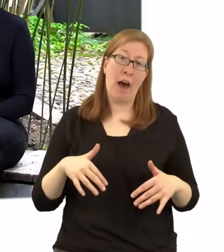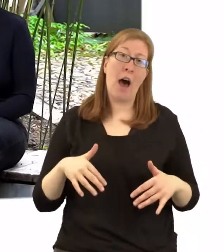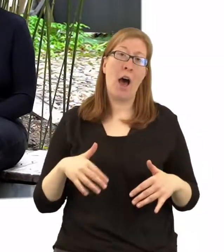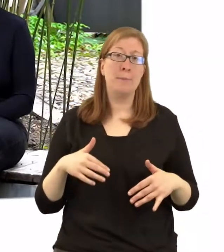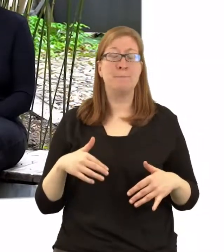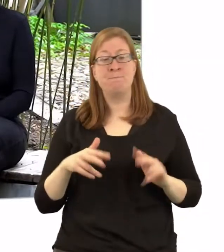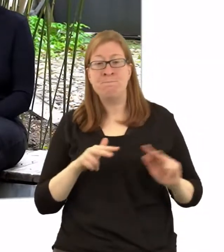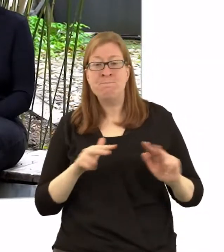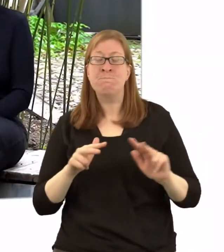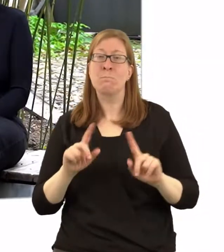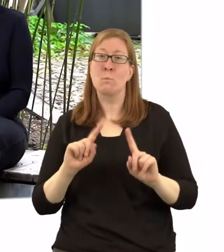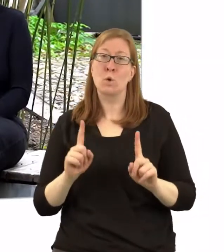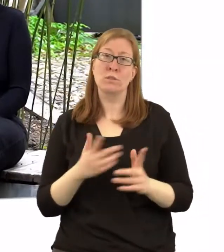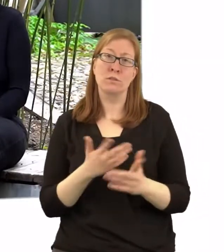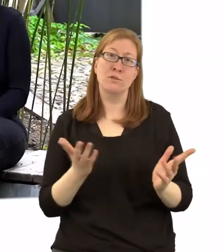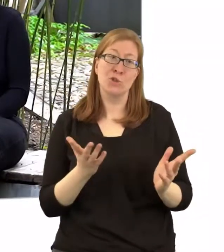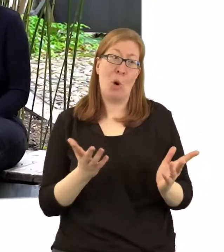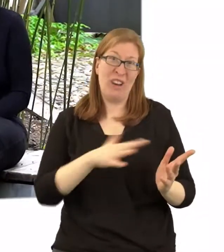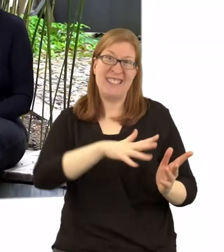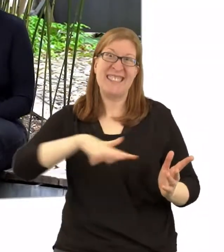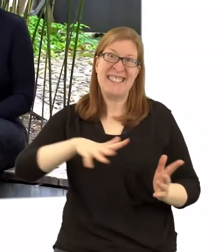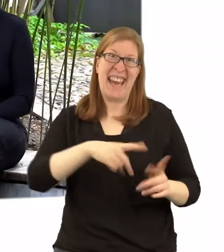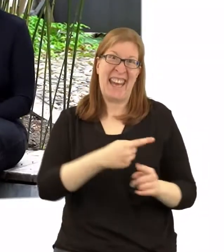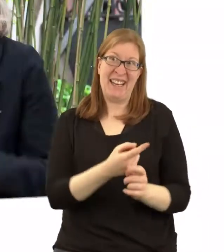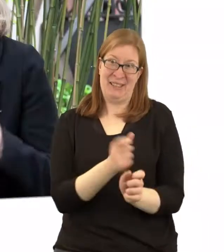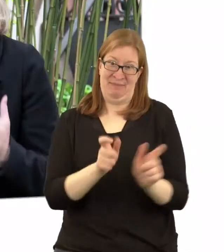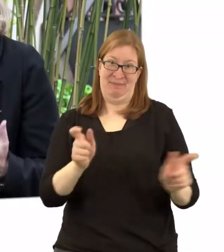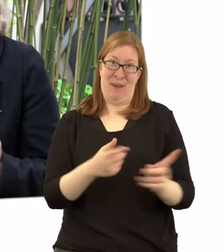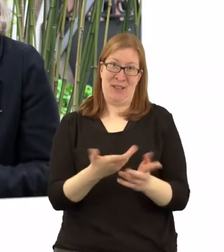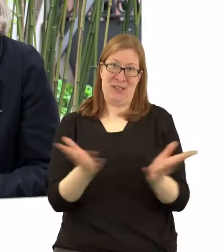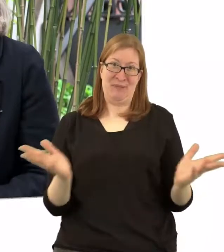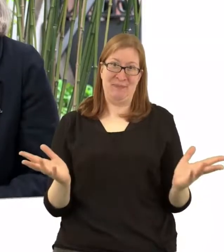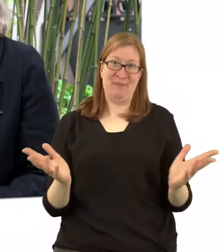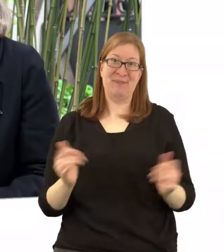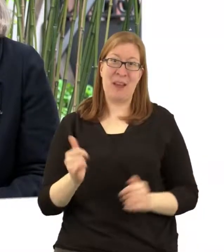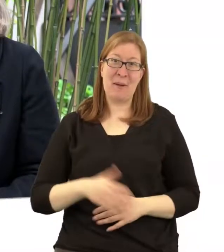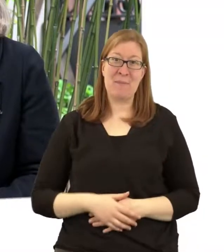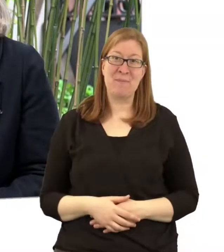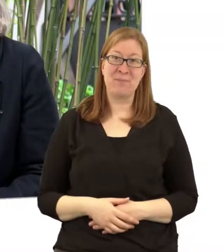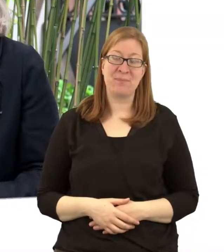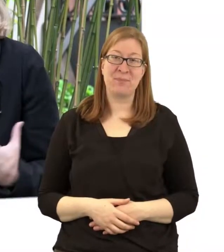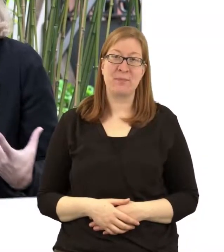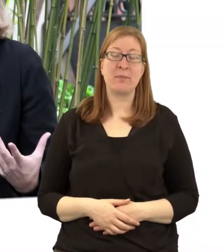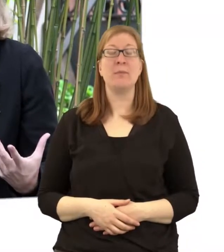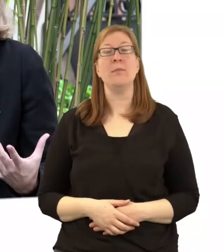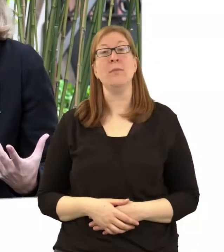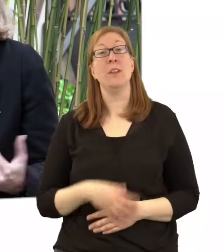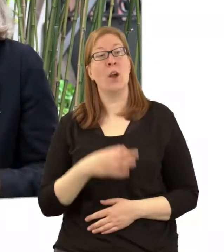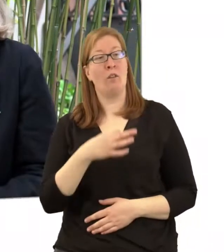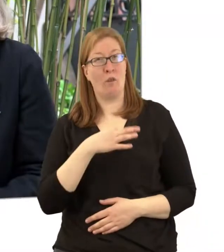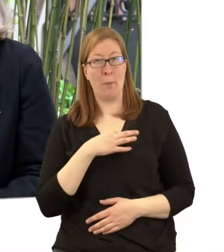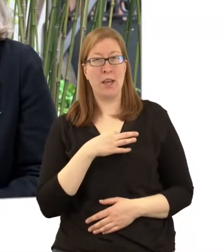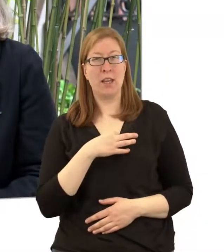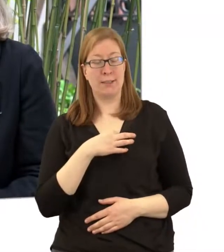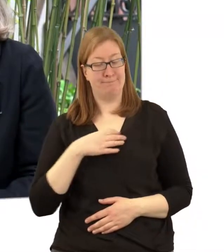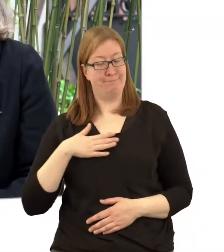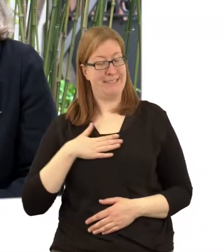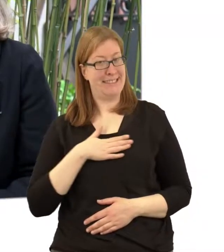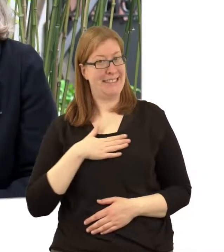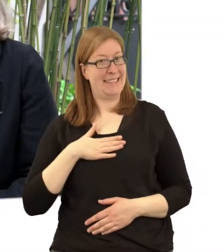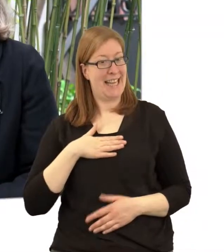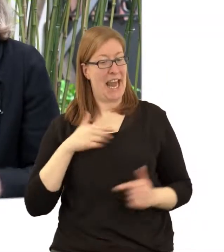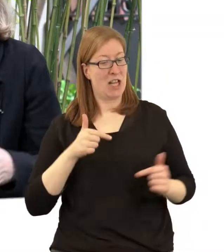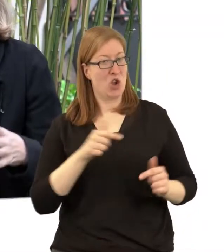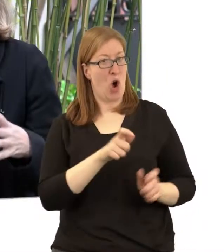das alles sind die Menschen aus dieser Szene. Also ich finde es wichtig, dass wir als Seelsorgerinnen und Seelsorger